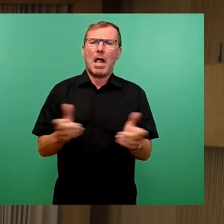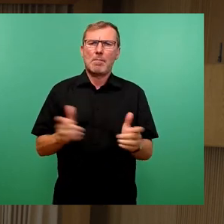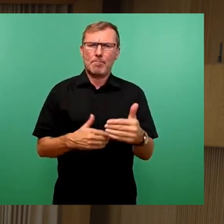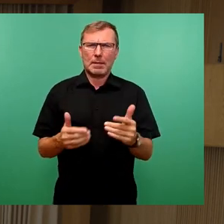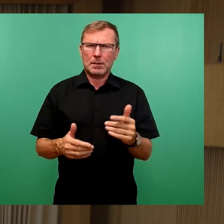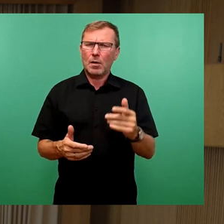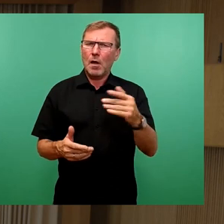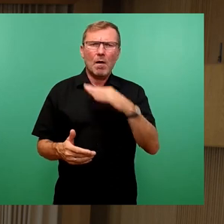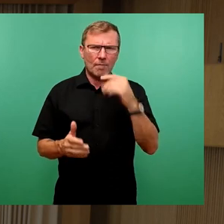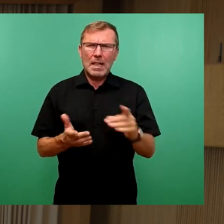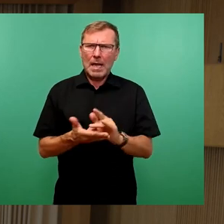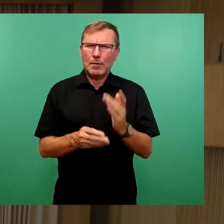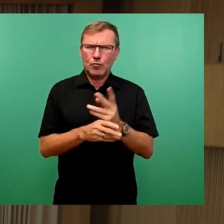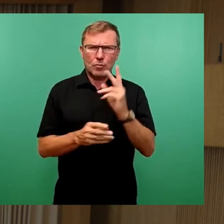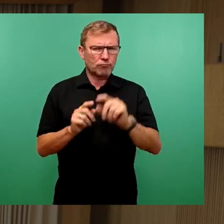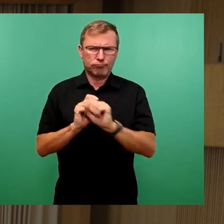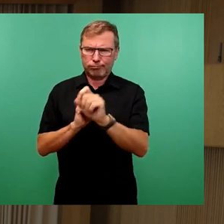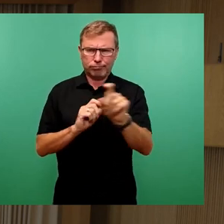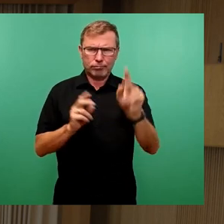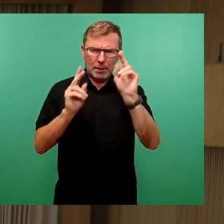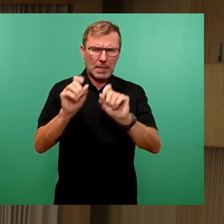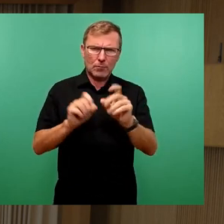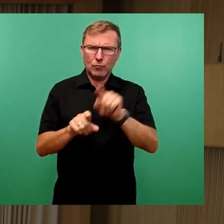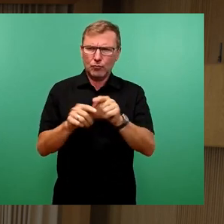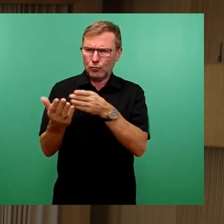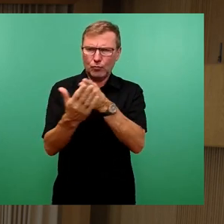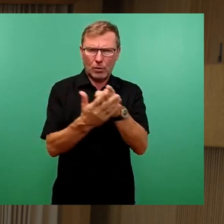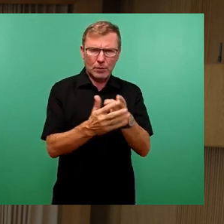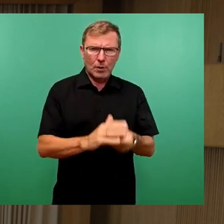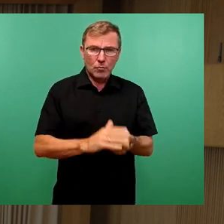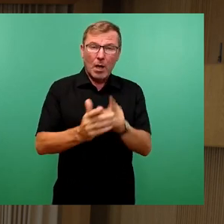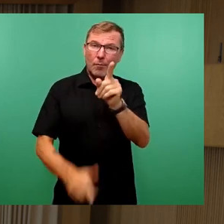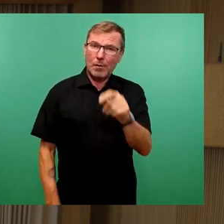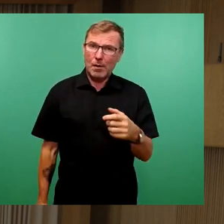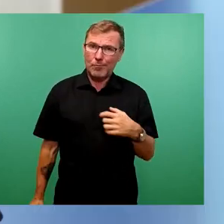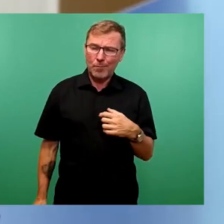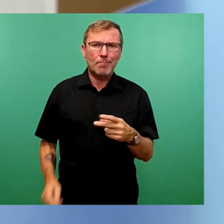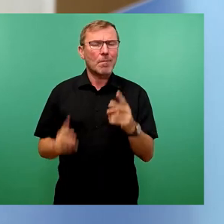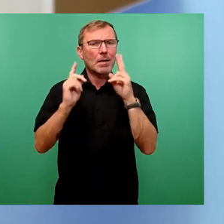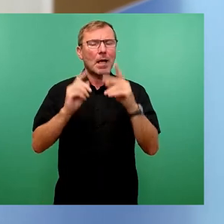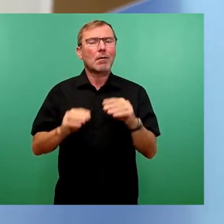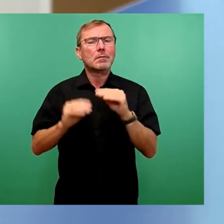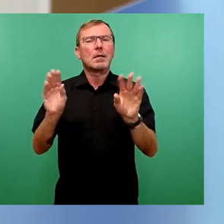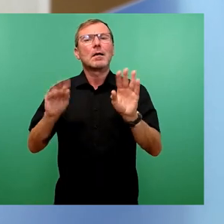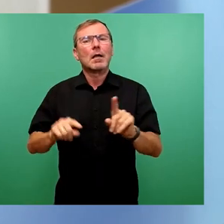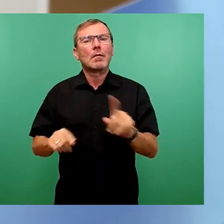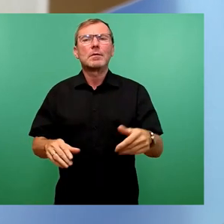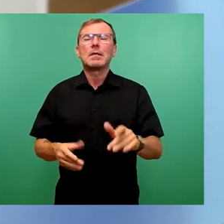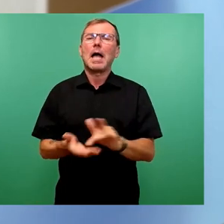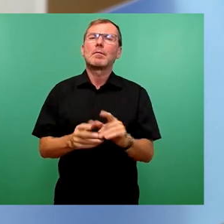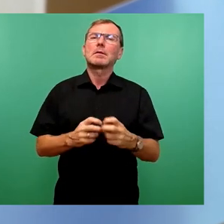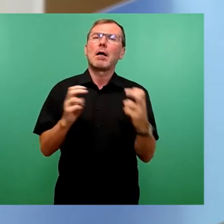Lehrern zugeordnet. Sie sollen die Arbeit der Lehrer unterstützen. Folgendes Problem, den Lehrern wurde untersagt, die iPads mit nach Hause zu nehmen.